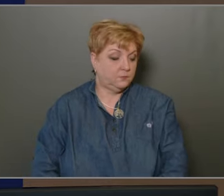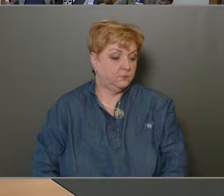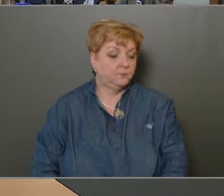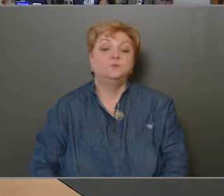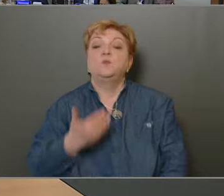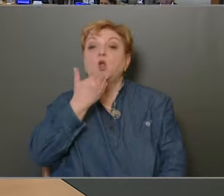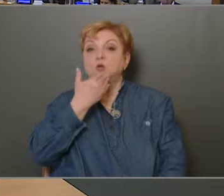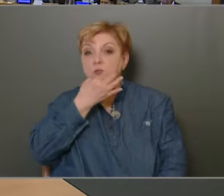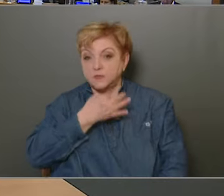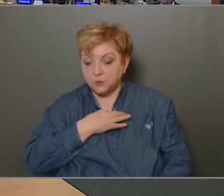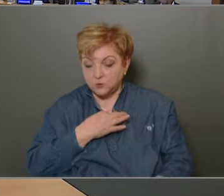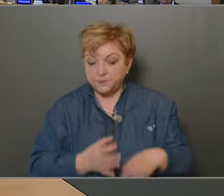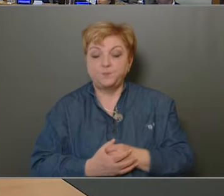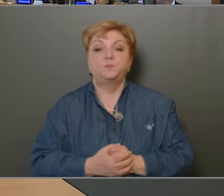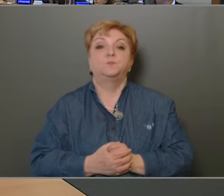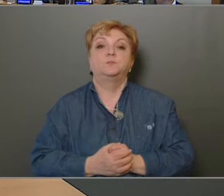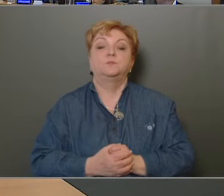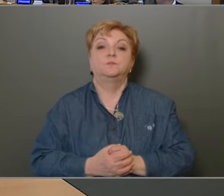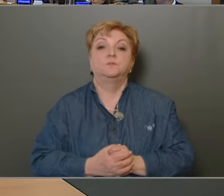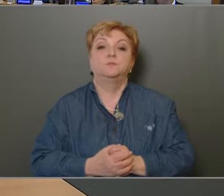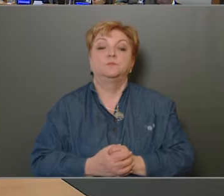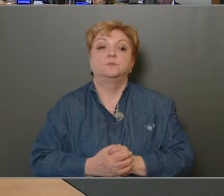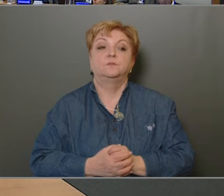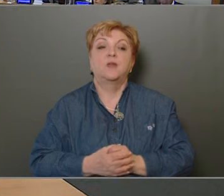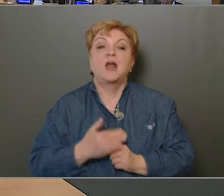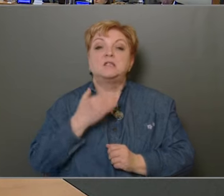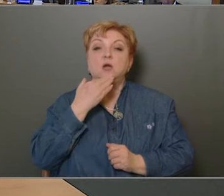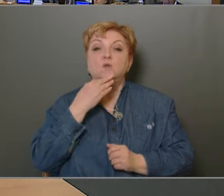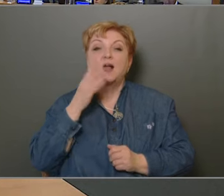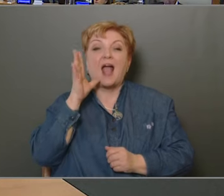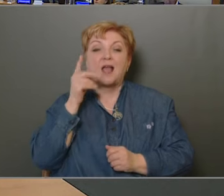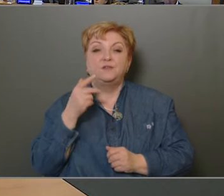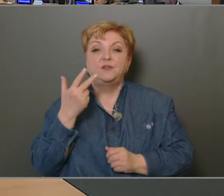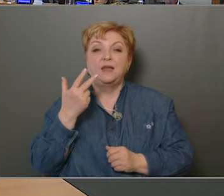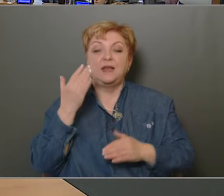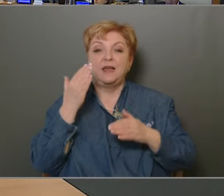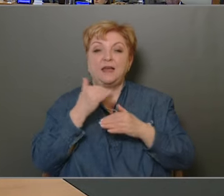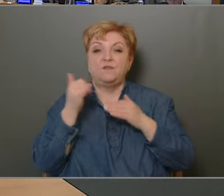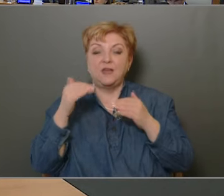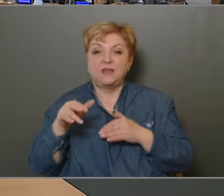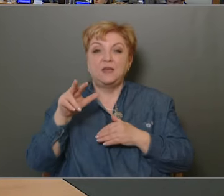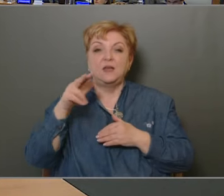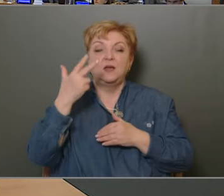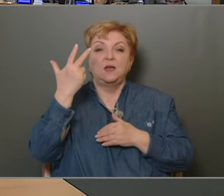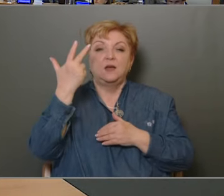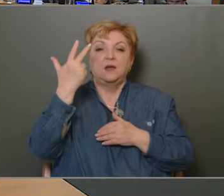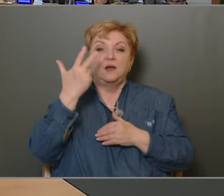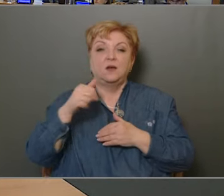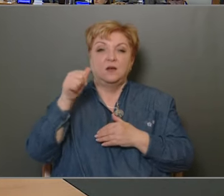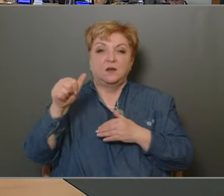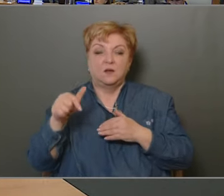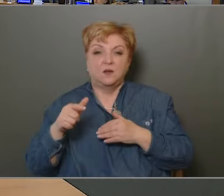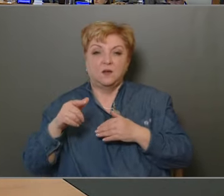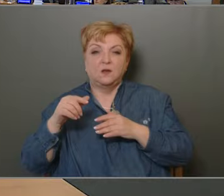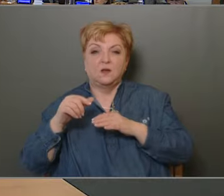Köszönöm a szólt polgármester úr. A szonograf Kft. évvégi 31 millió 683 ezer forintos